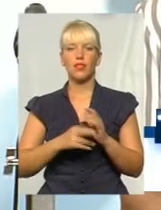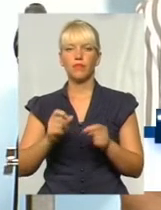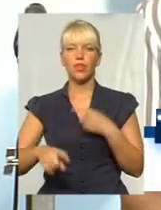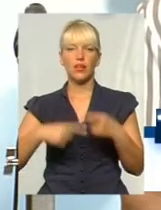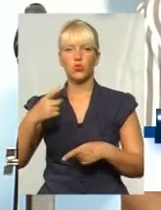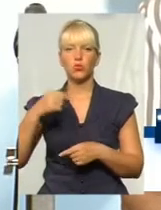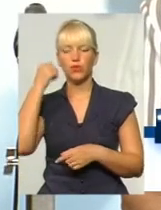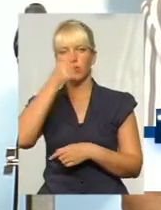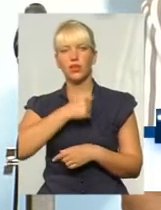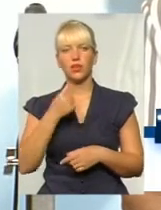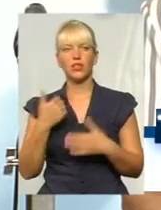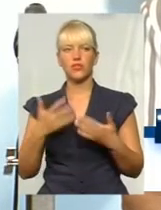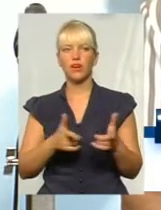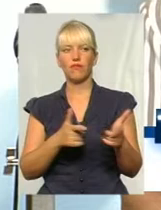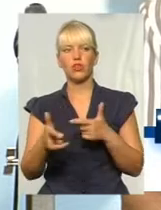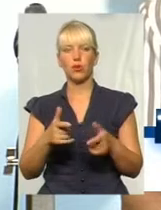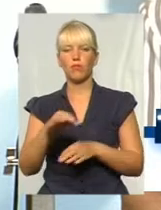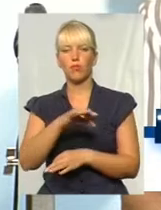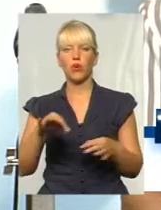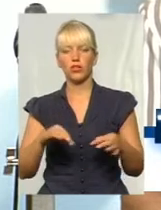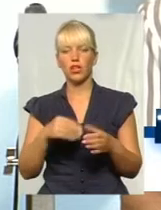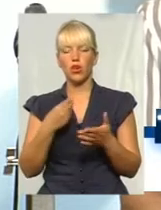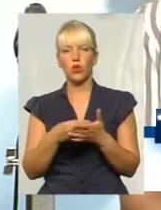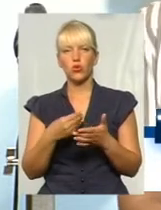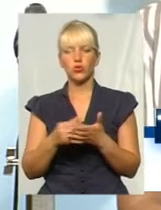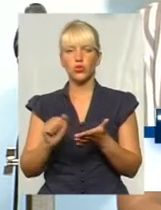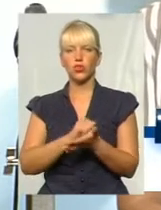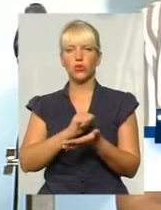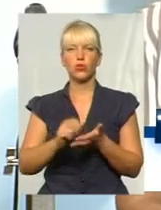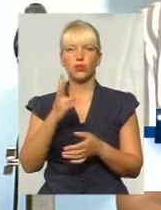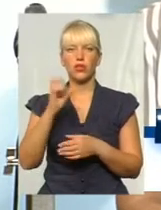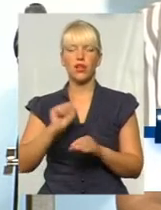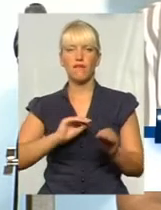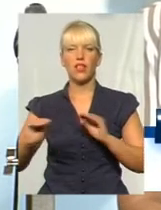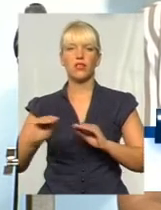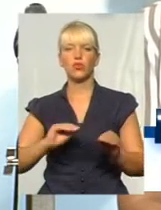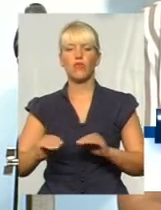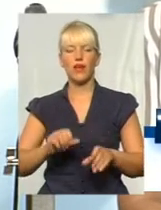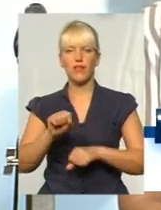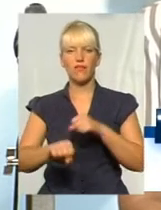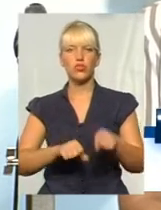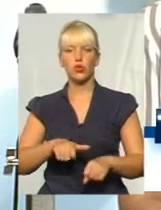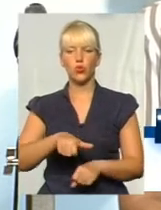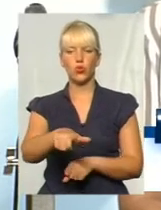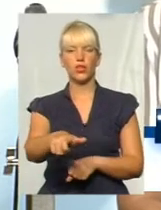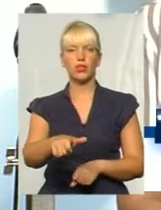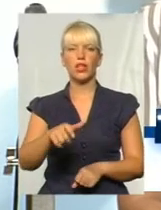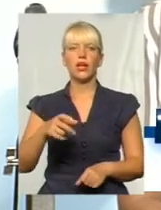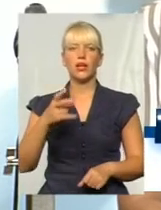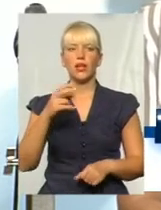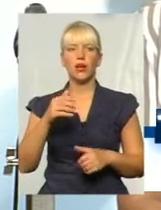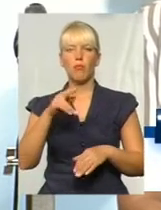рік. Виготовлена вже проєктна кашторисна документація на улаштування велосипедних доріжок та тротуарів по